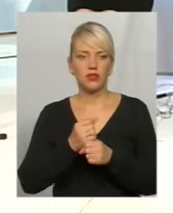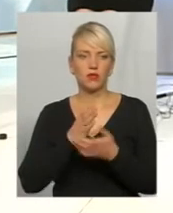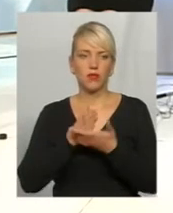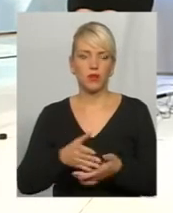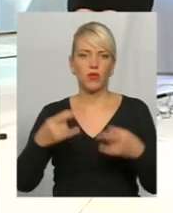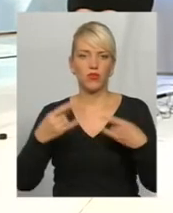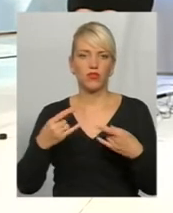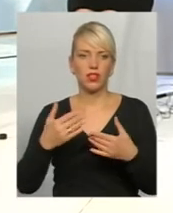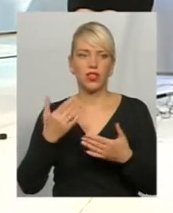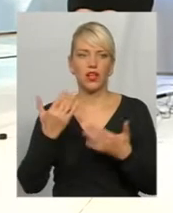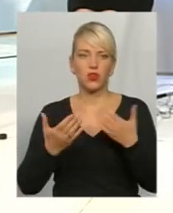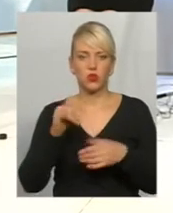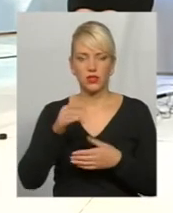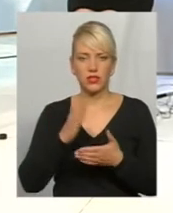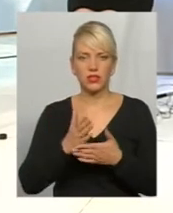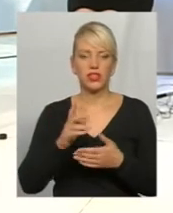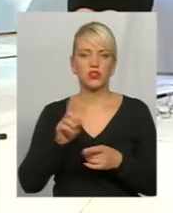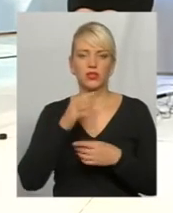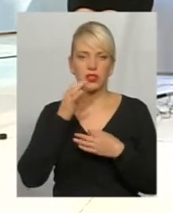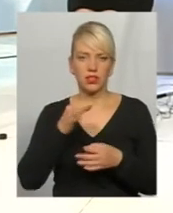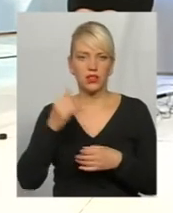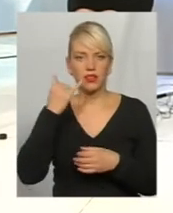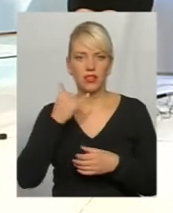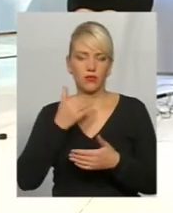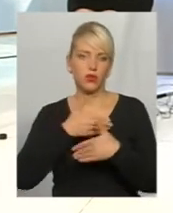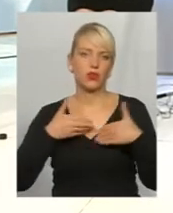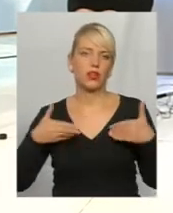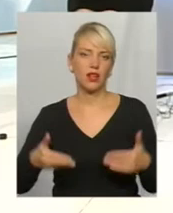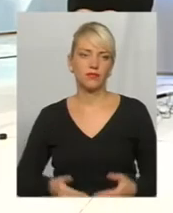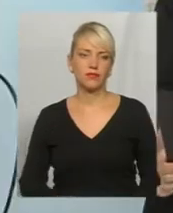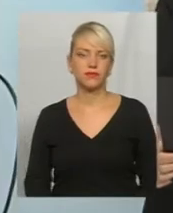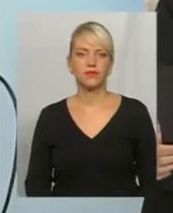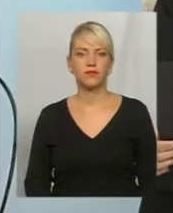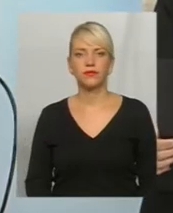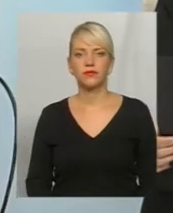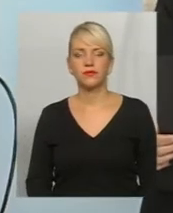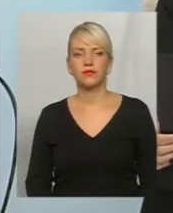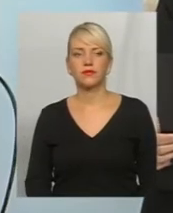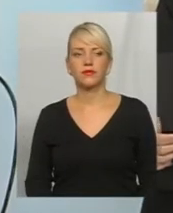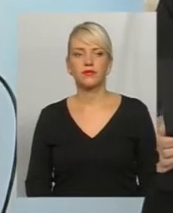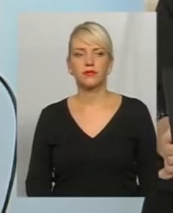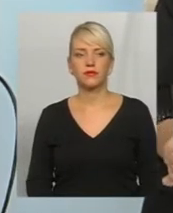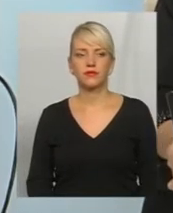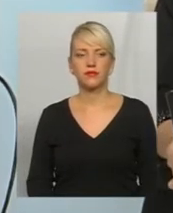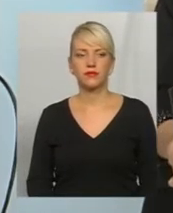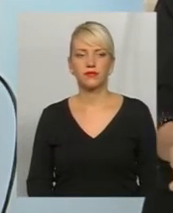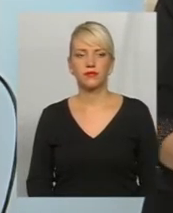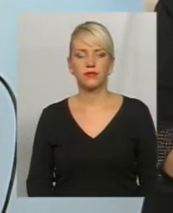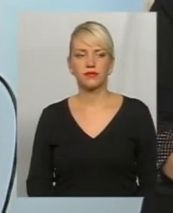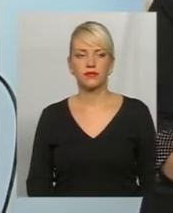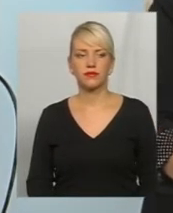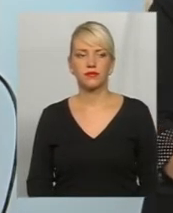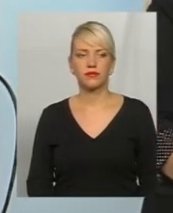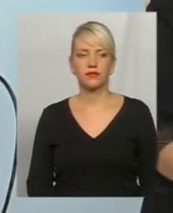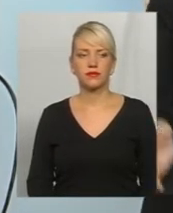У вас є що сказати, телефонуйте нам, телефон і бачите на ваших екранах. Отож, а я звертаюся до пана